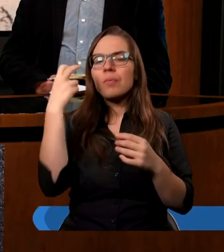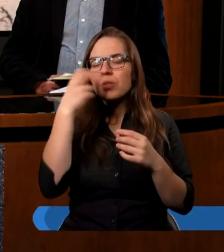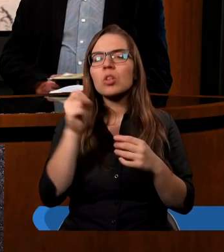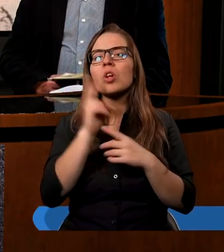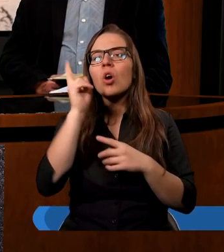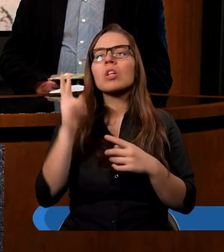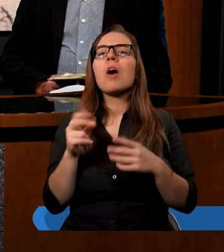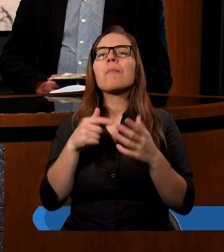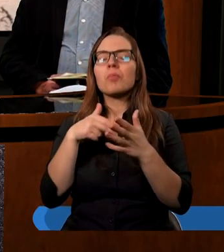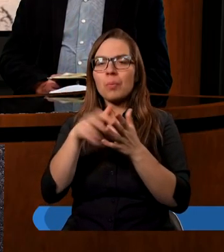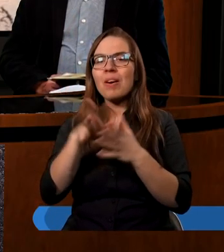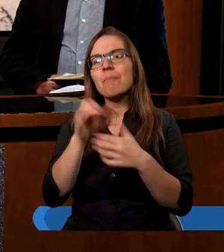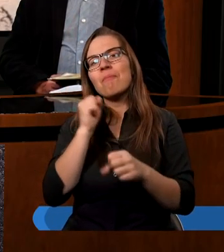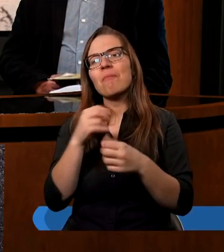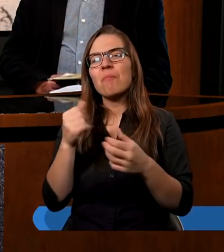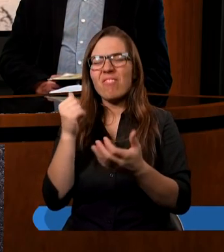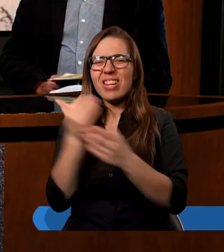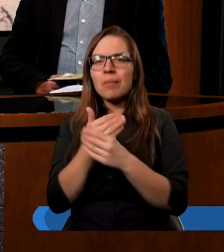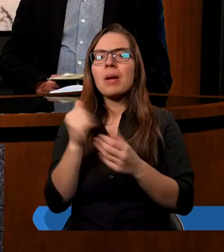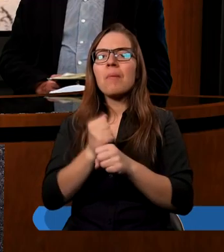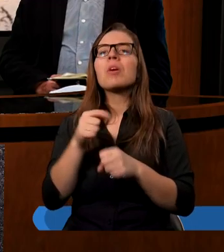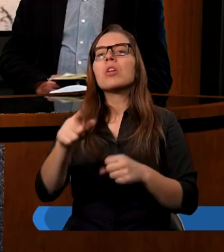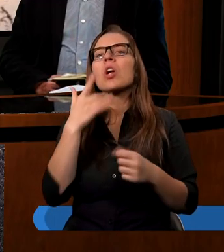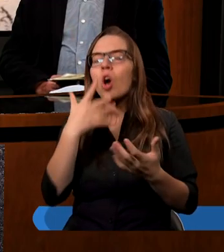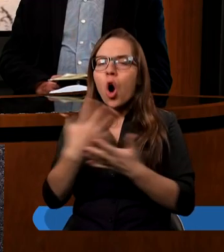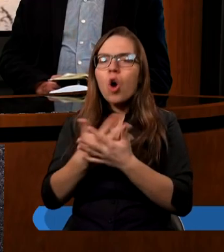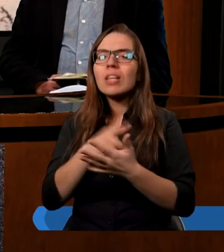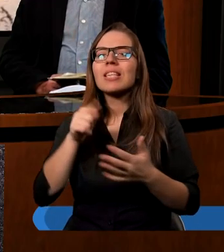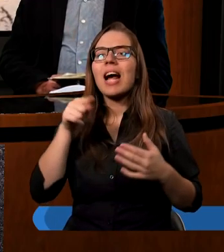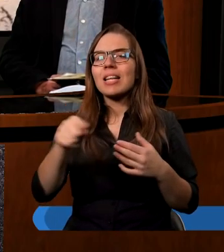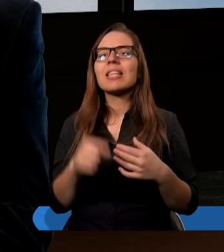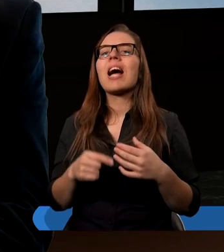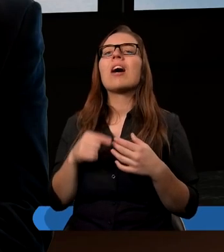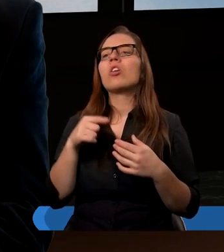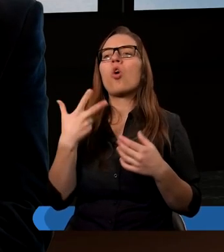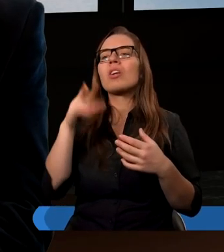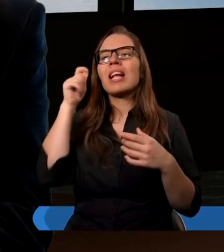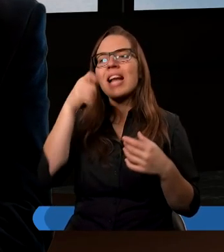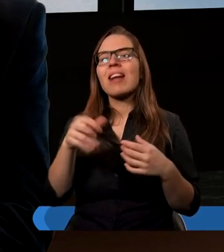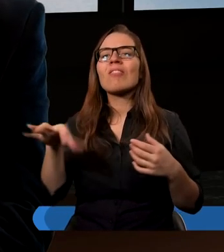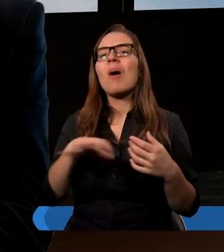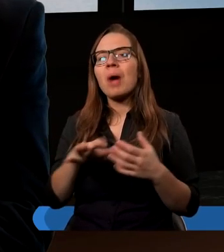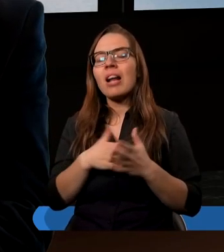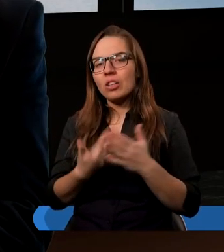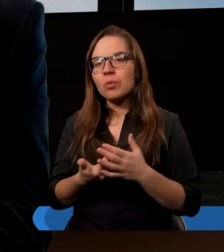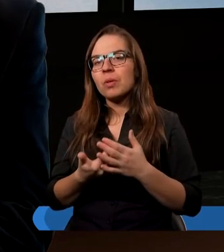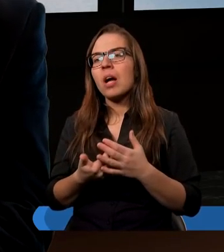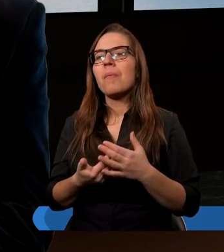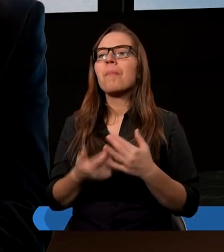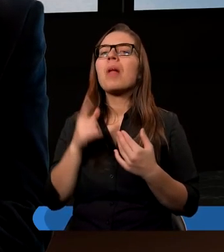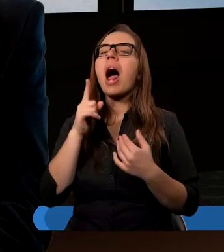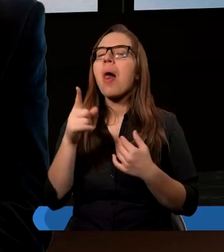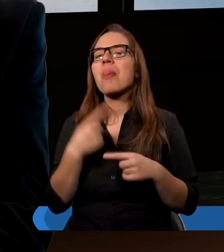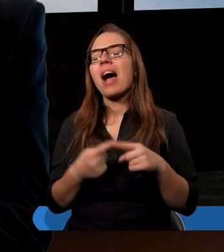pracuje w jakimś przedsiębiorstwie, to korzysta z tego przedsiębiorstwa. Nie nazywano tego kradzieżą. I ukłuto w